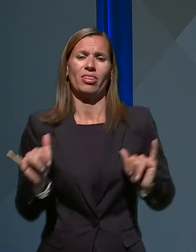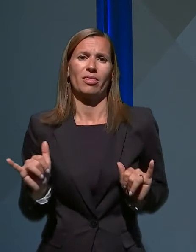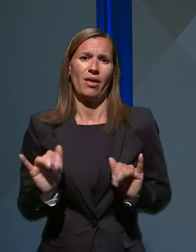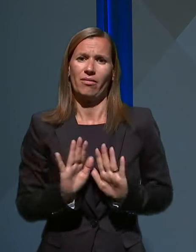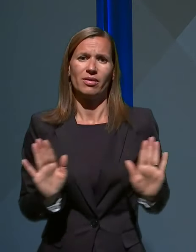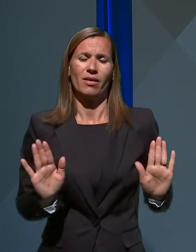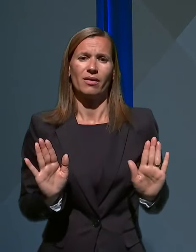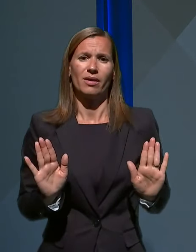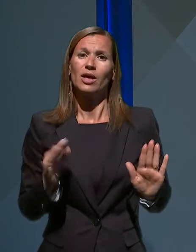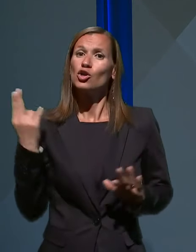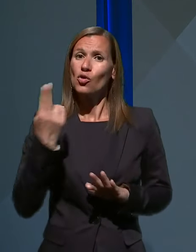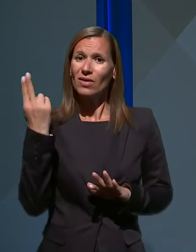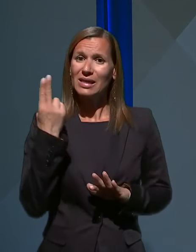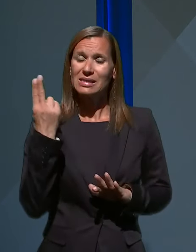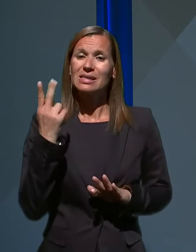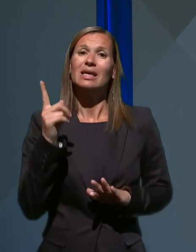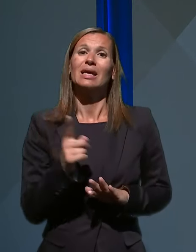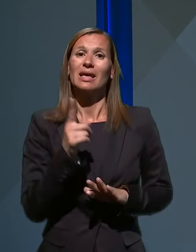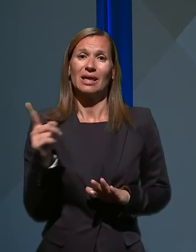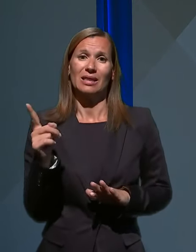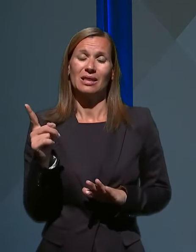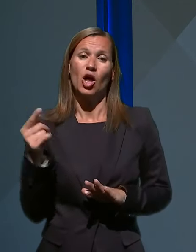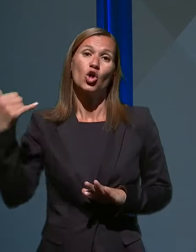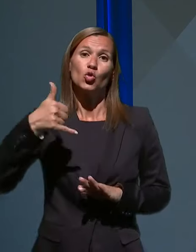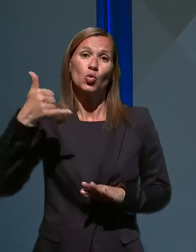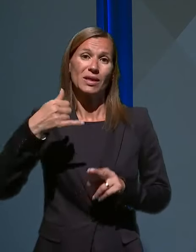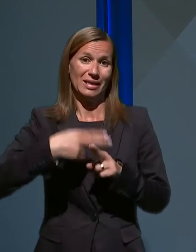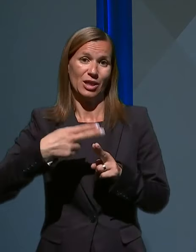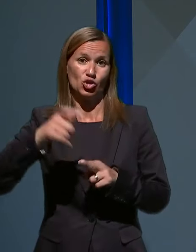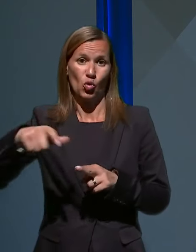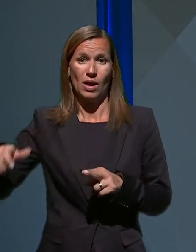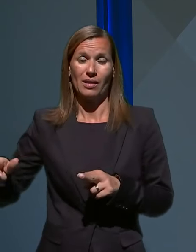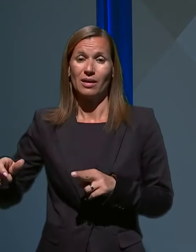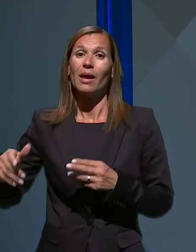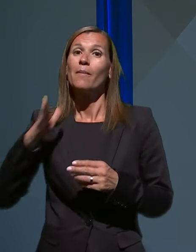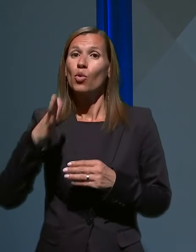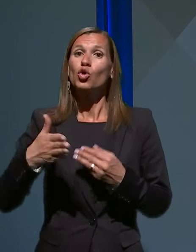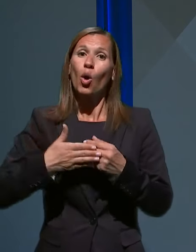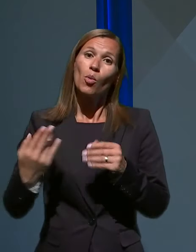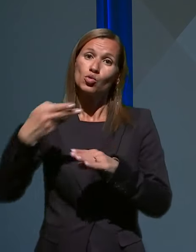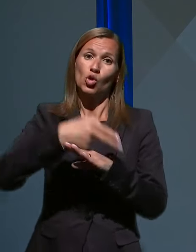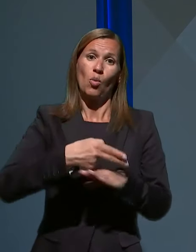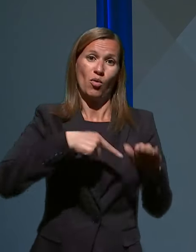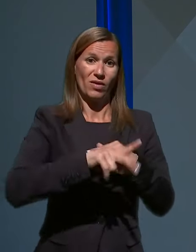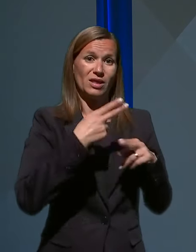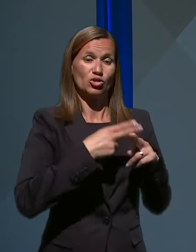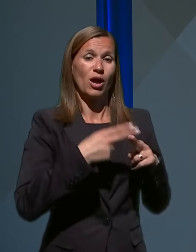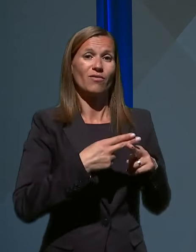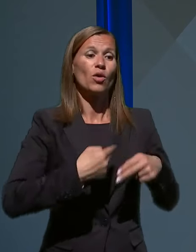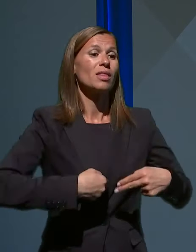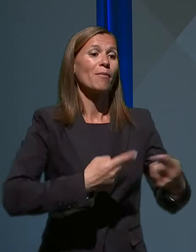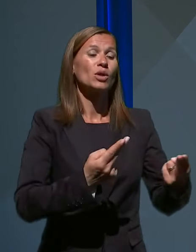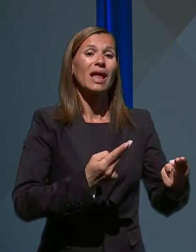Slovenski in tuji državljani bodo obvstopu v državo na potenju karanteno,